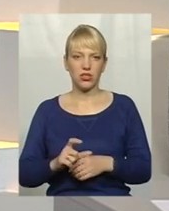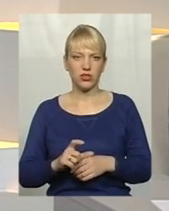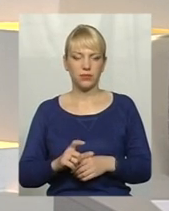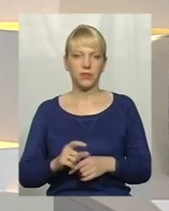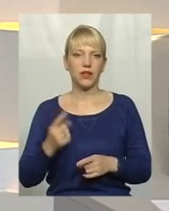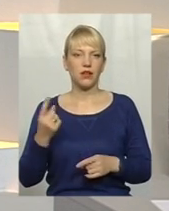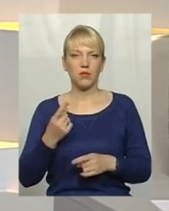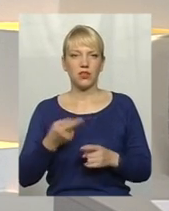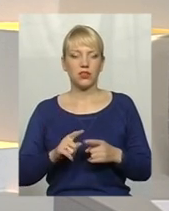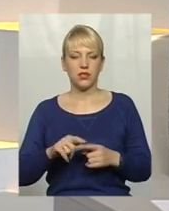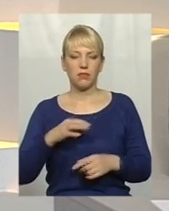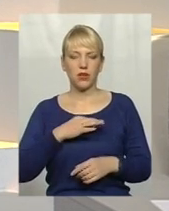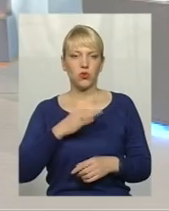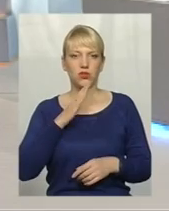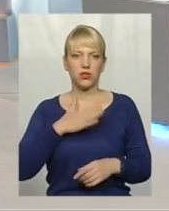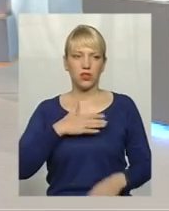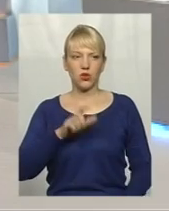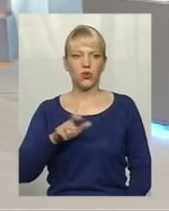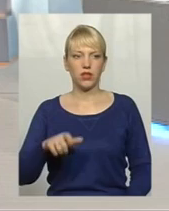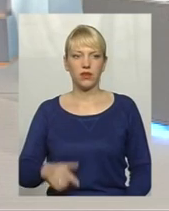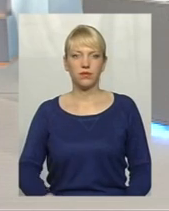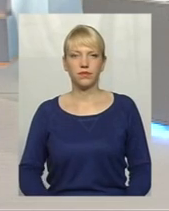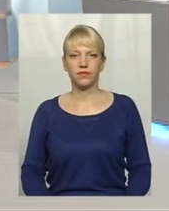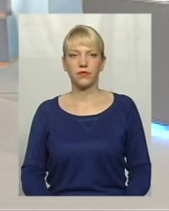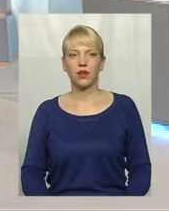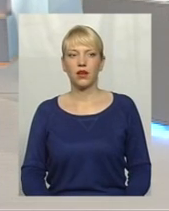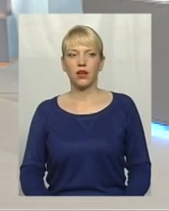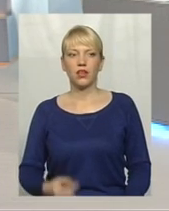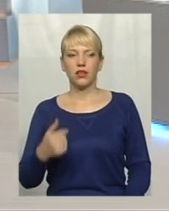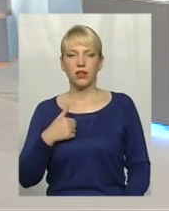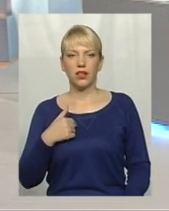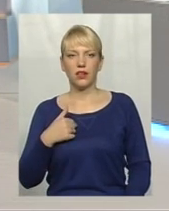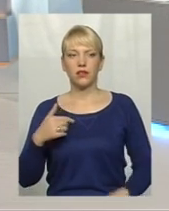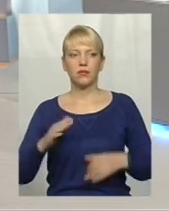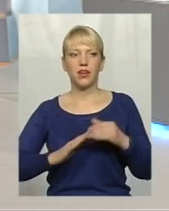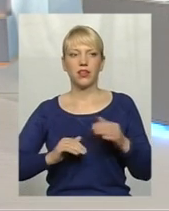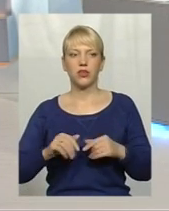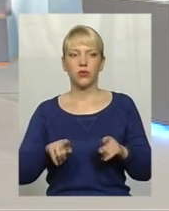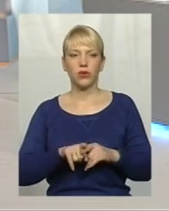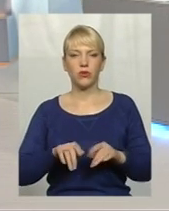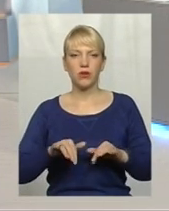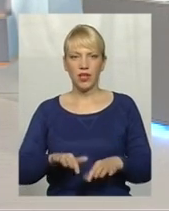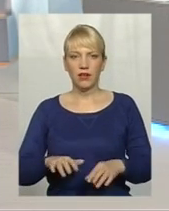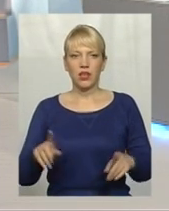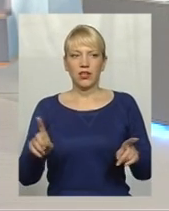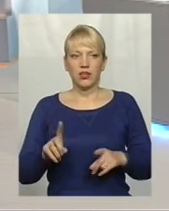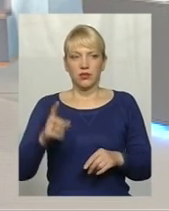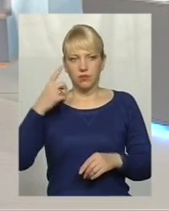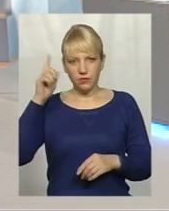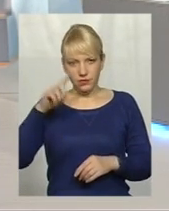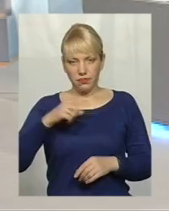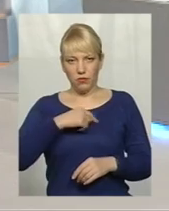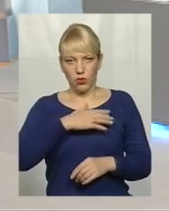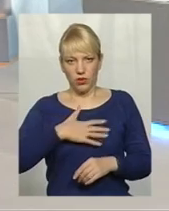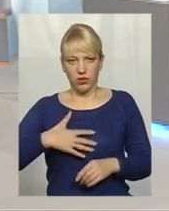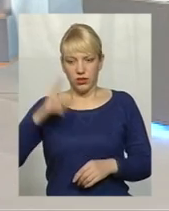Найперше, це ранить байдужість наших людей. І ось я практикую таку справу, що знаємо пораненого,